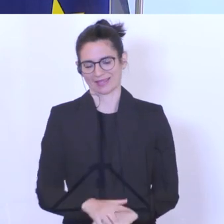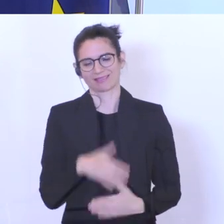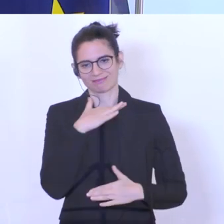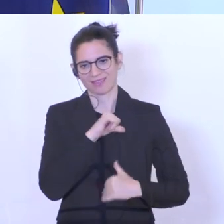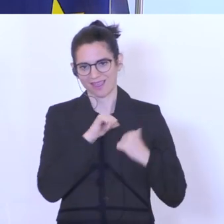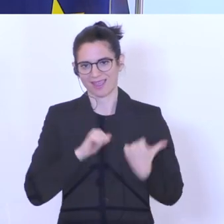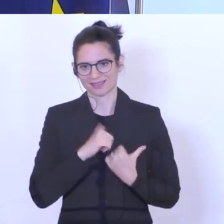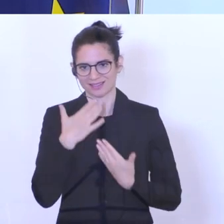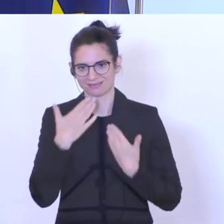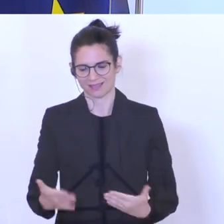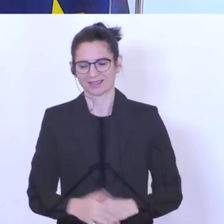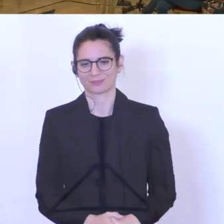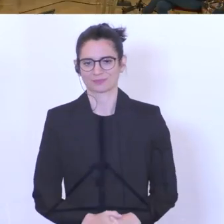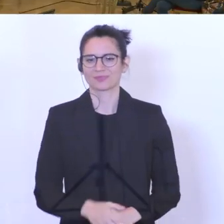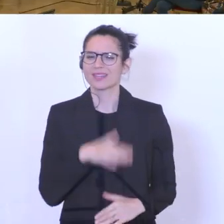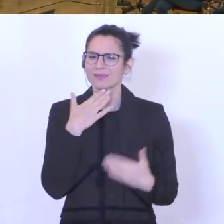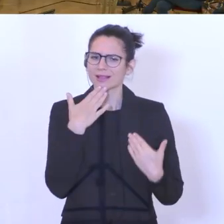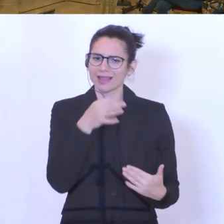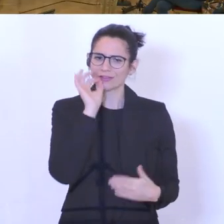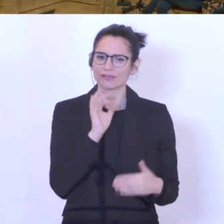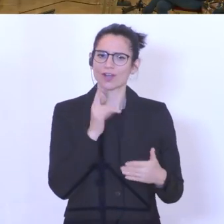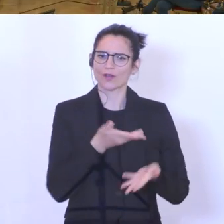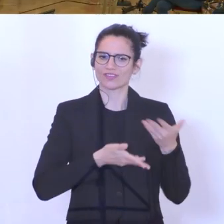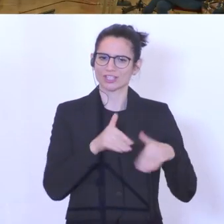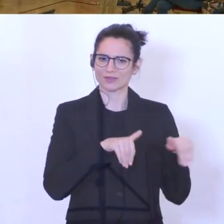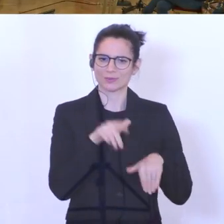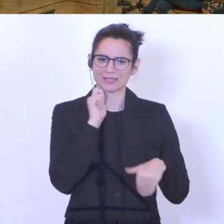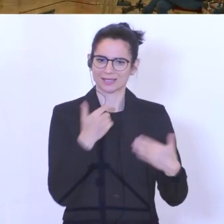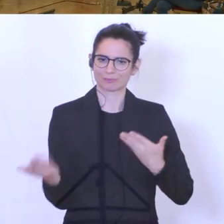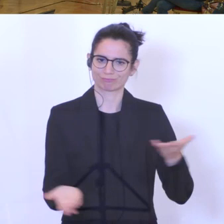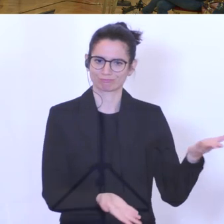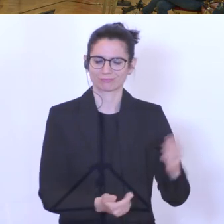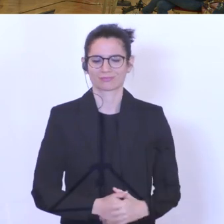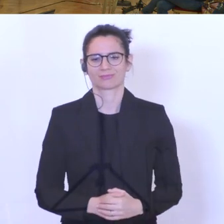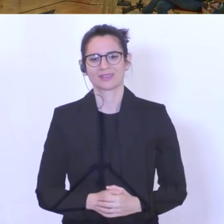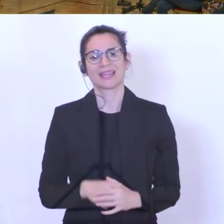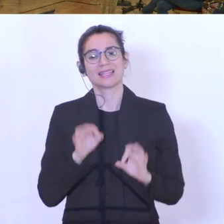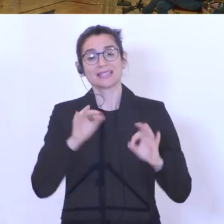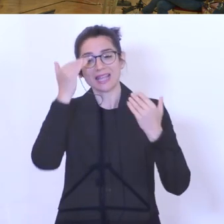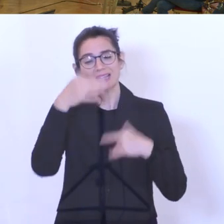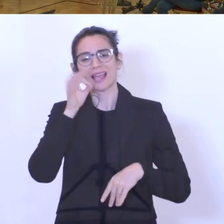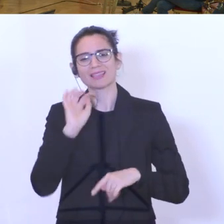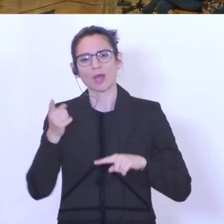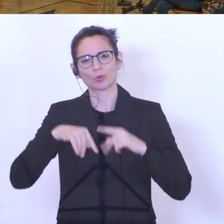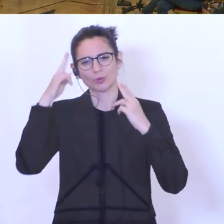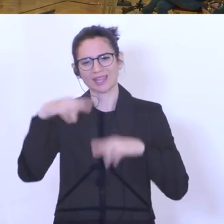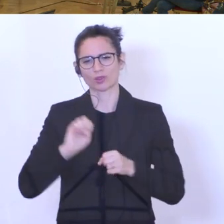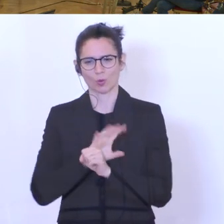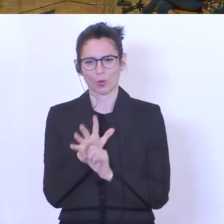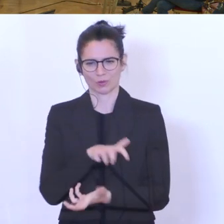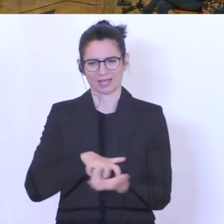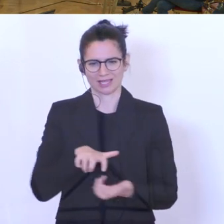Herzlichen Dank. Vielen Dank, Frau Wirtschaftsministerin, bitte. Ja, sehr geehrte Damen und Herren, die Corona-Krise hat